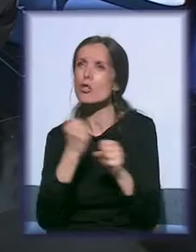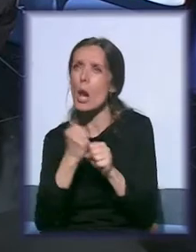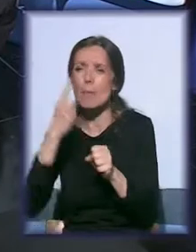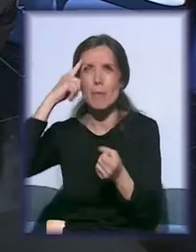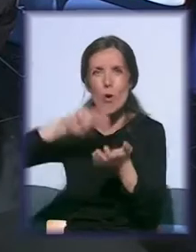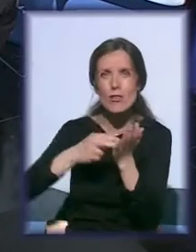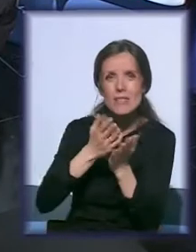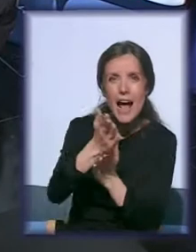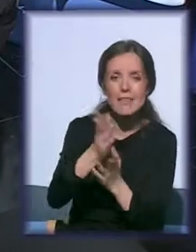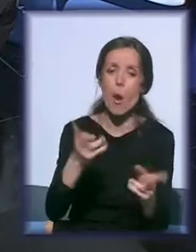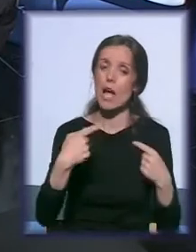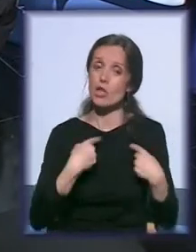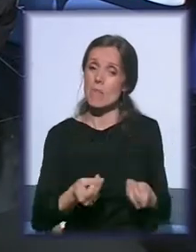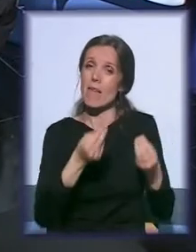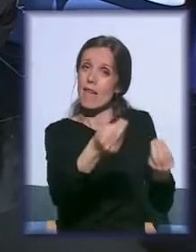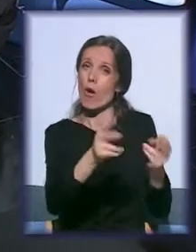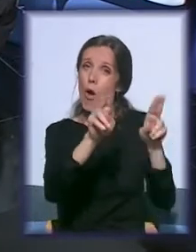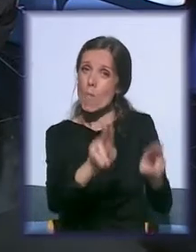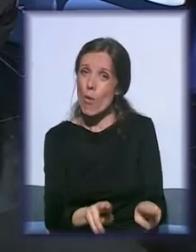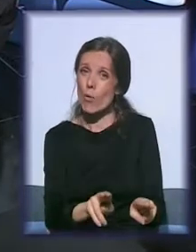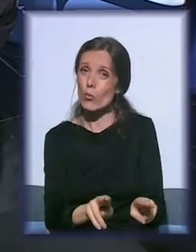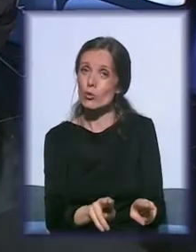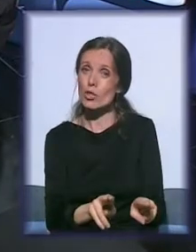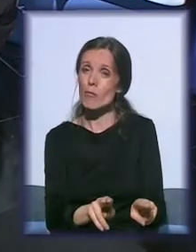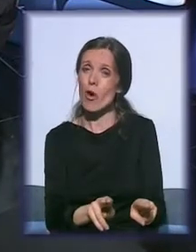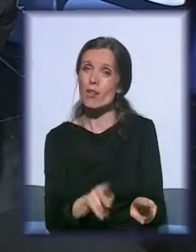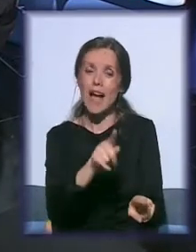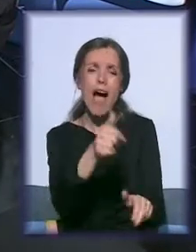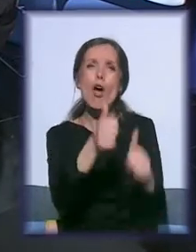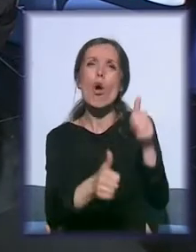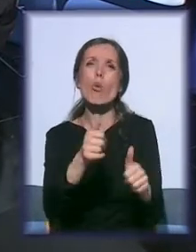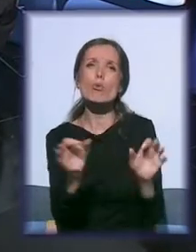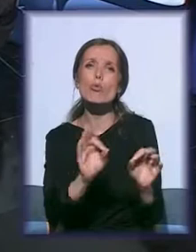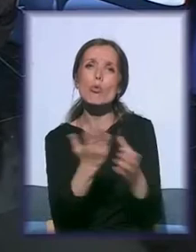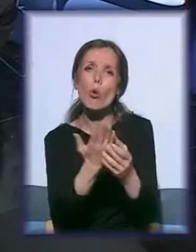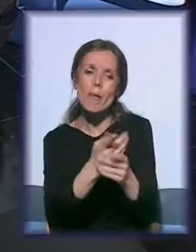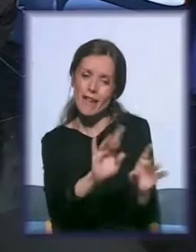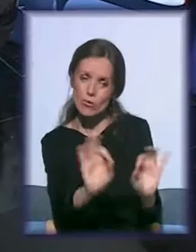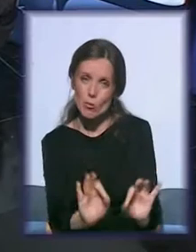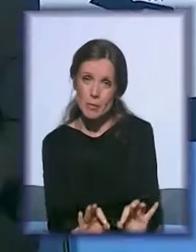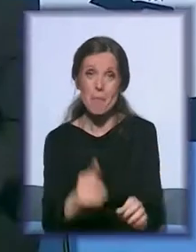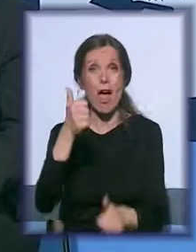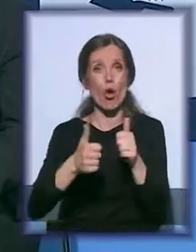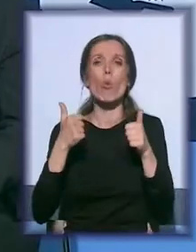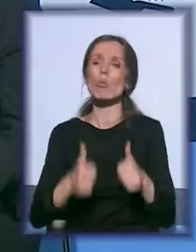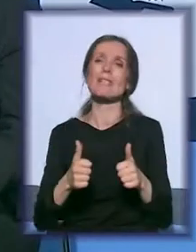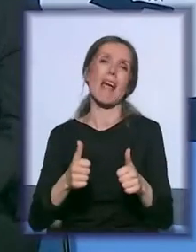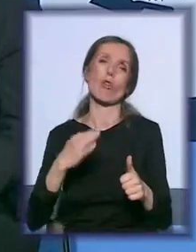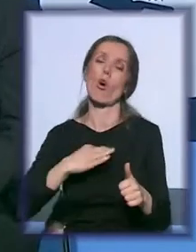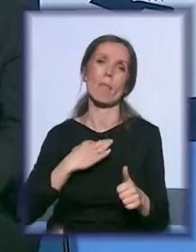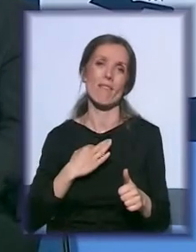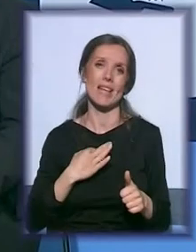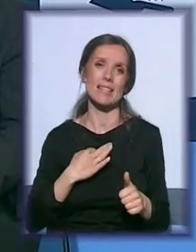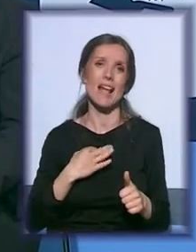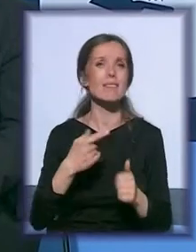njima omogućimo da taj konkursnu dokumentaciju pripreme. Konkurs je sada obavezan. Konkurs je